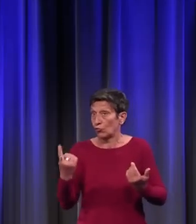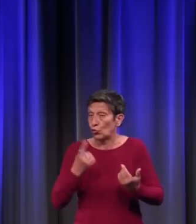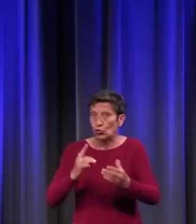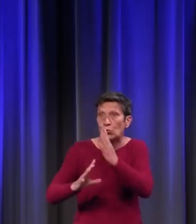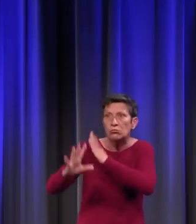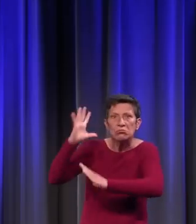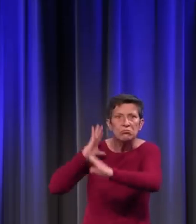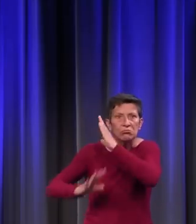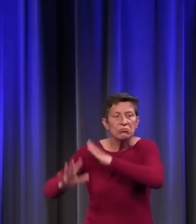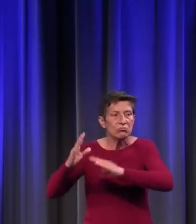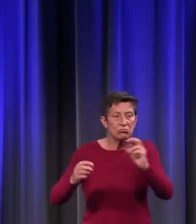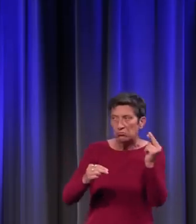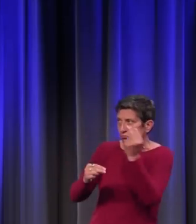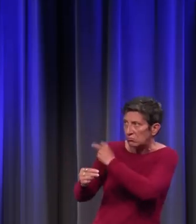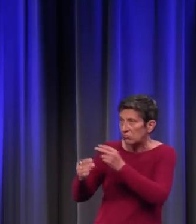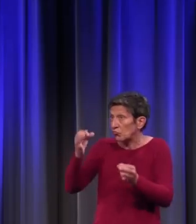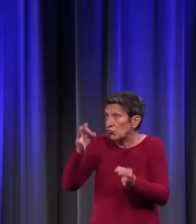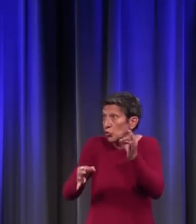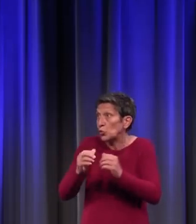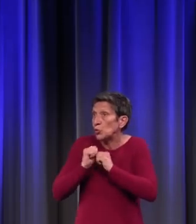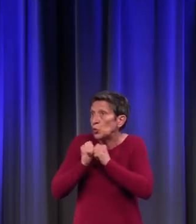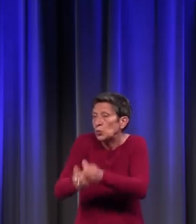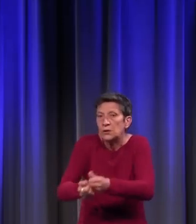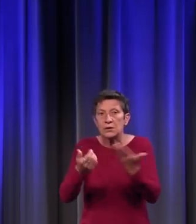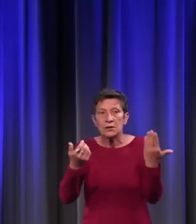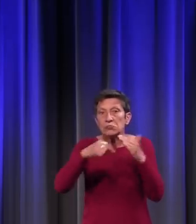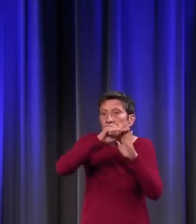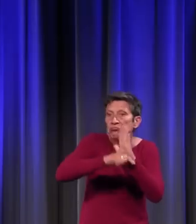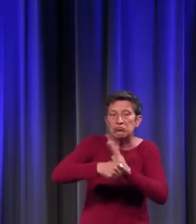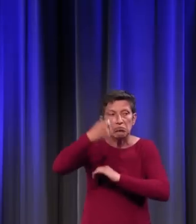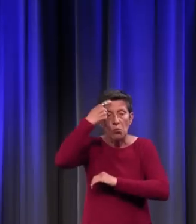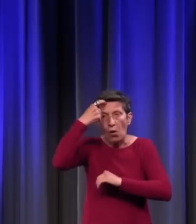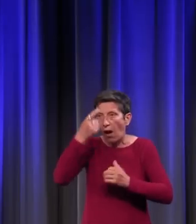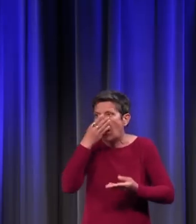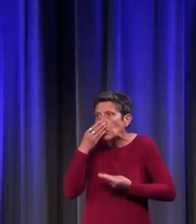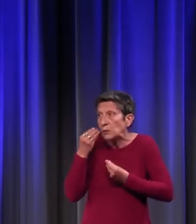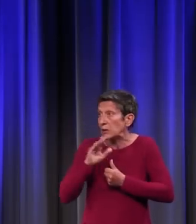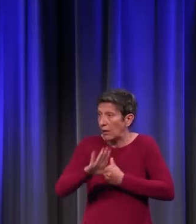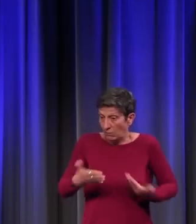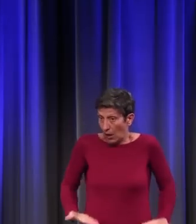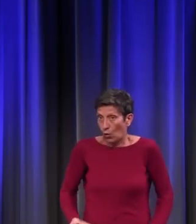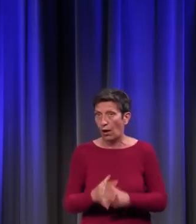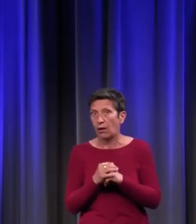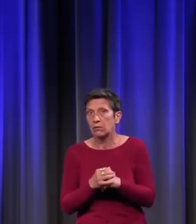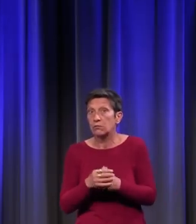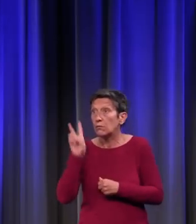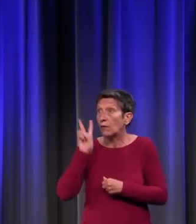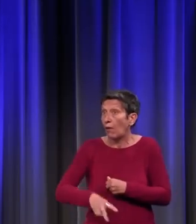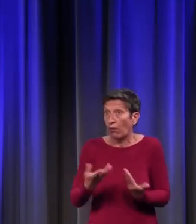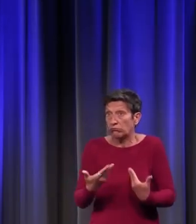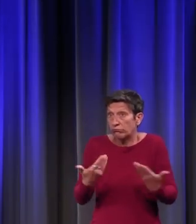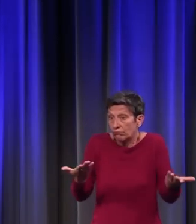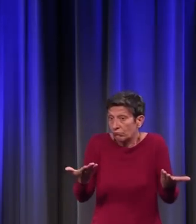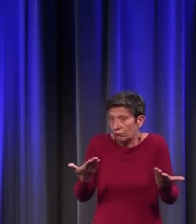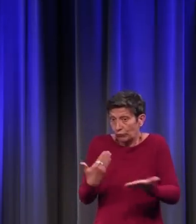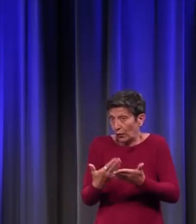savoirs, des sensibilités, des morales d'aujourd'hui. C'est vraiment, en effet, montrer qu'on n'a rien compris à ce